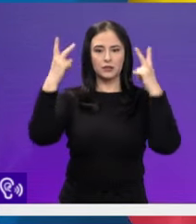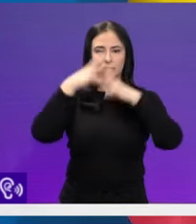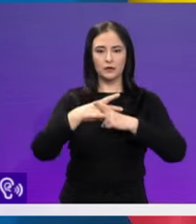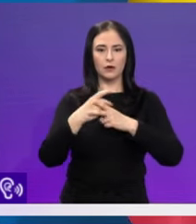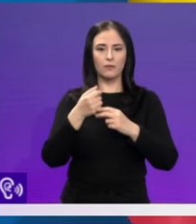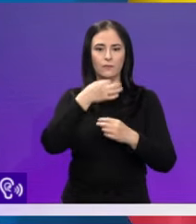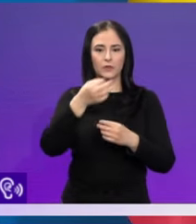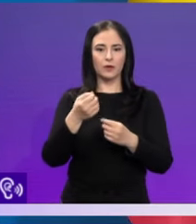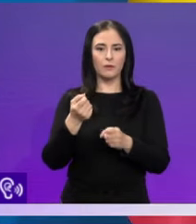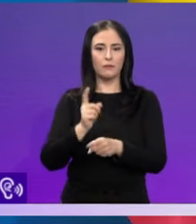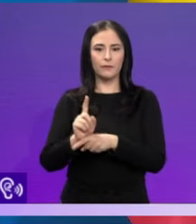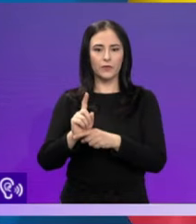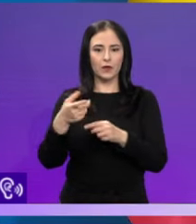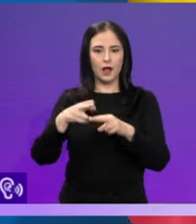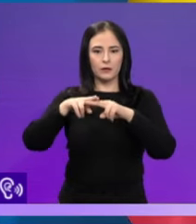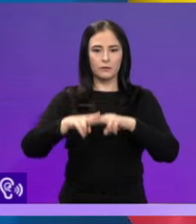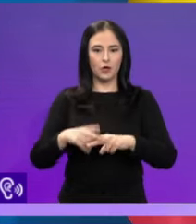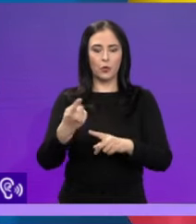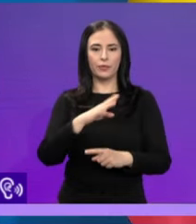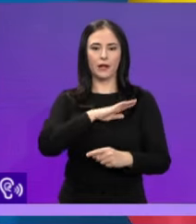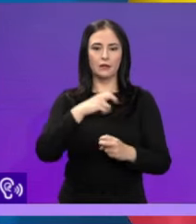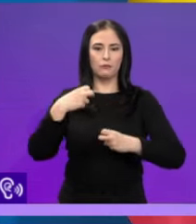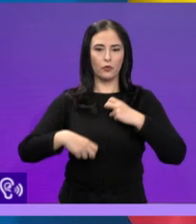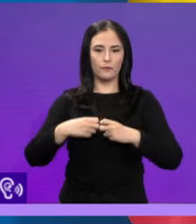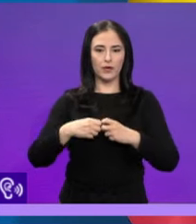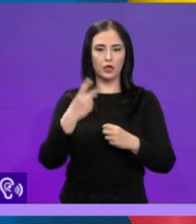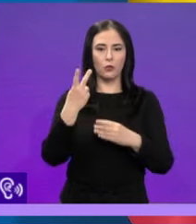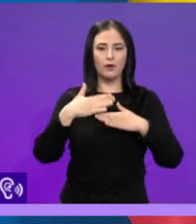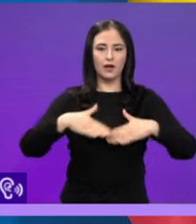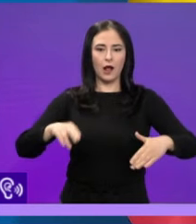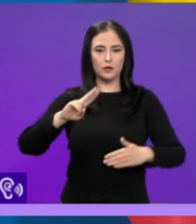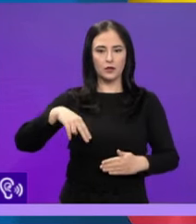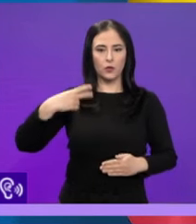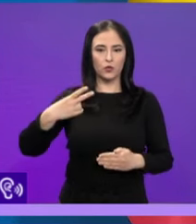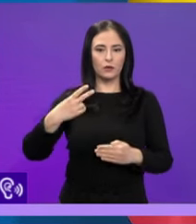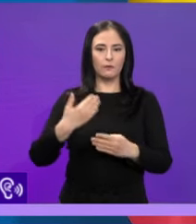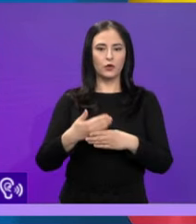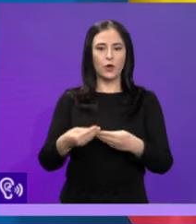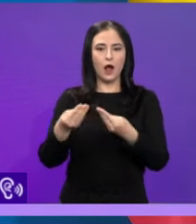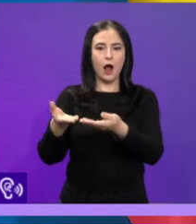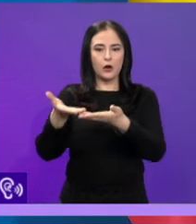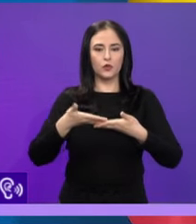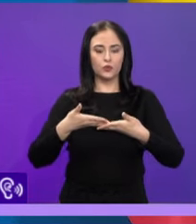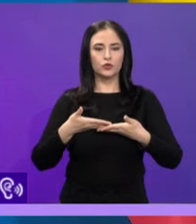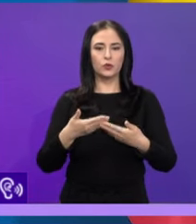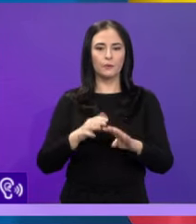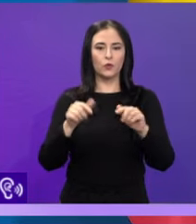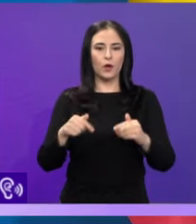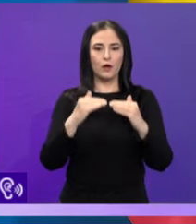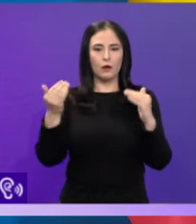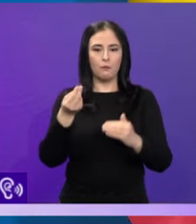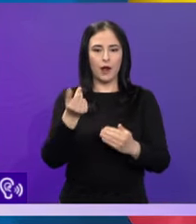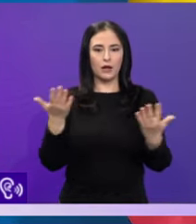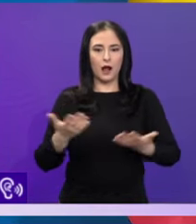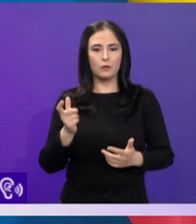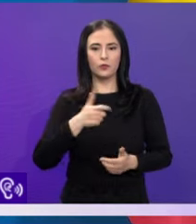ministru Boloș că România a tras în premieră 2 miliarde de euro din emiterea de obligațiuni verzi, bani cu